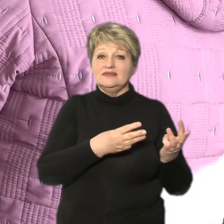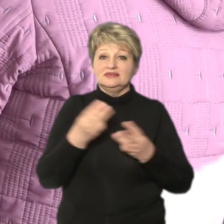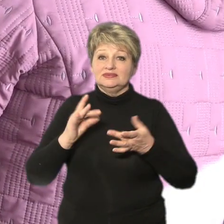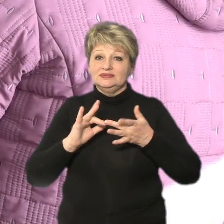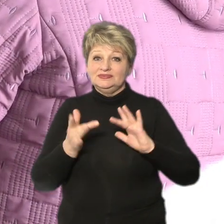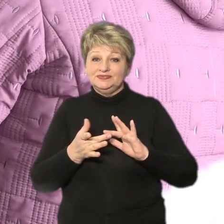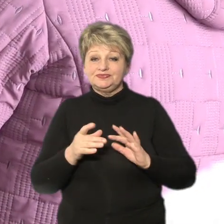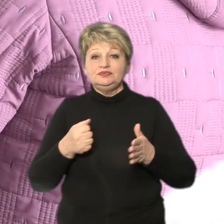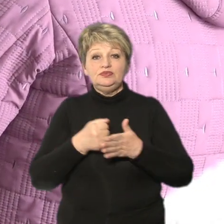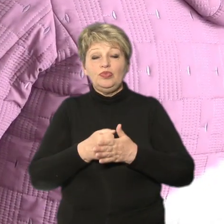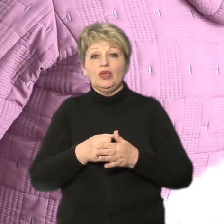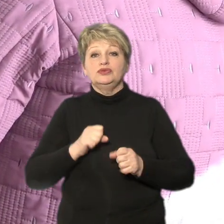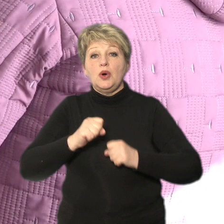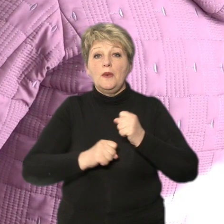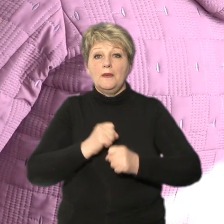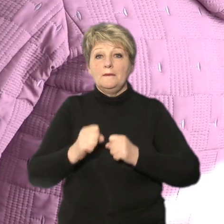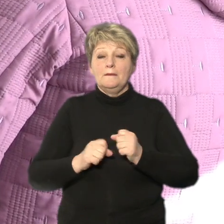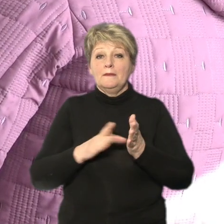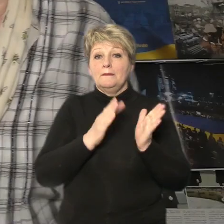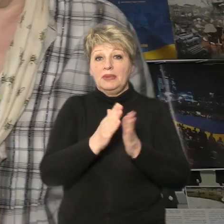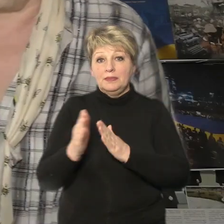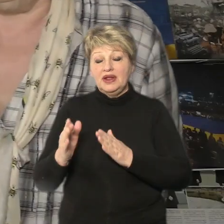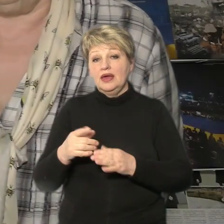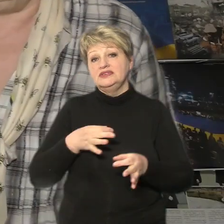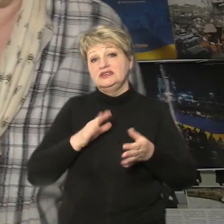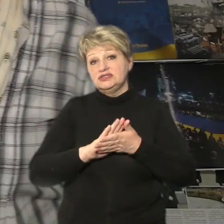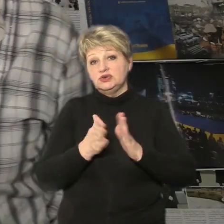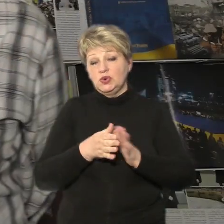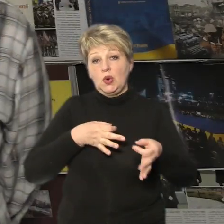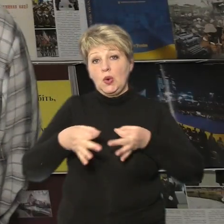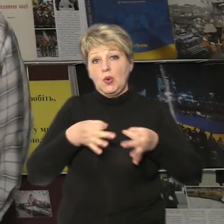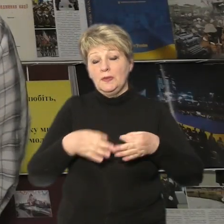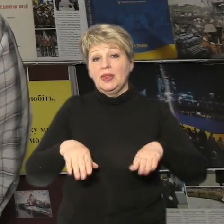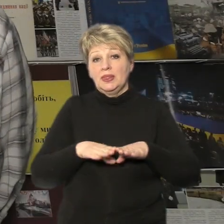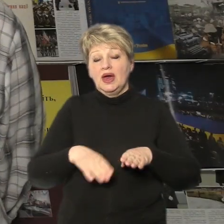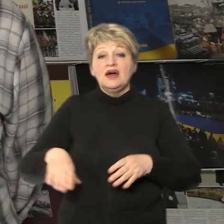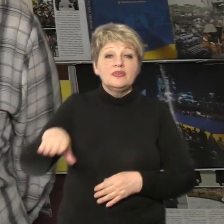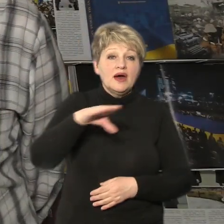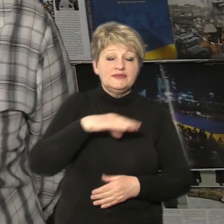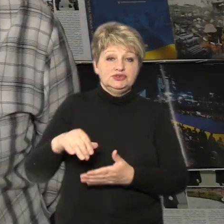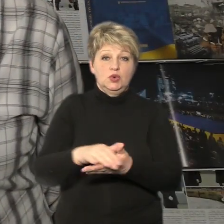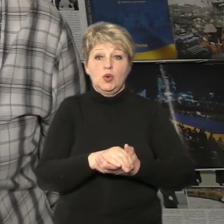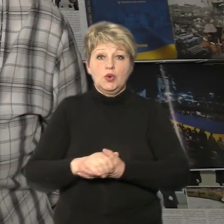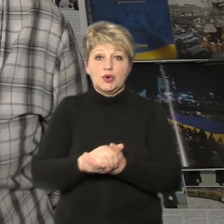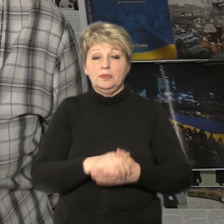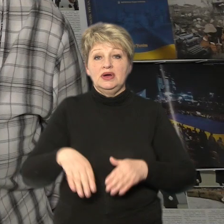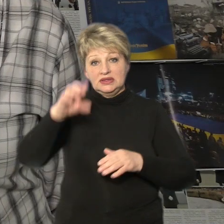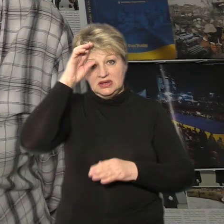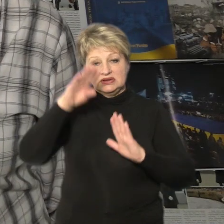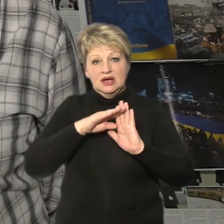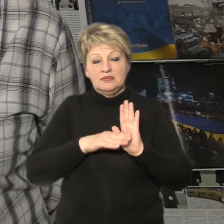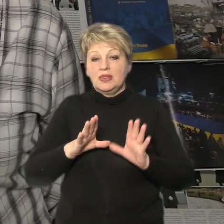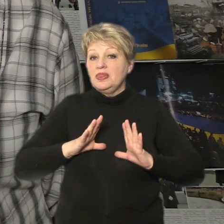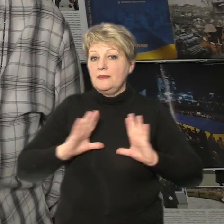Щодо Мехадівської бібліотеки, то ситуацію коментує так. На всю громаду книжки по державній програмі не були